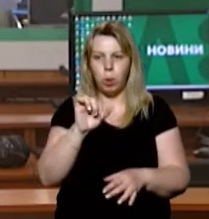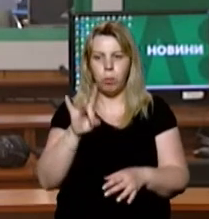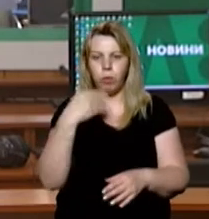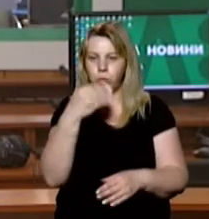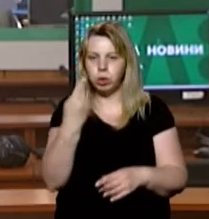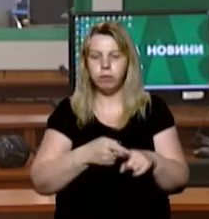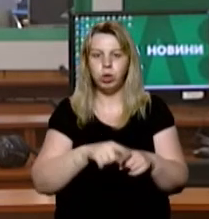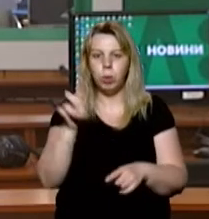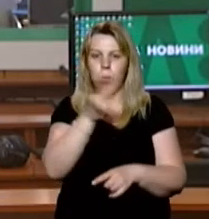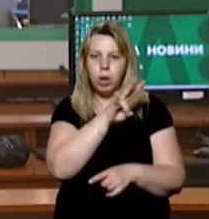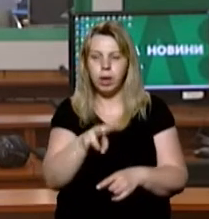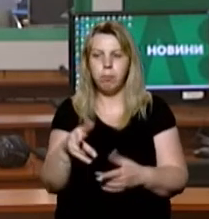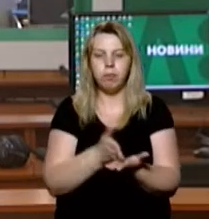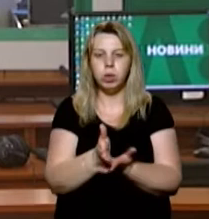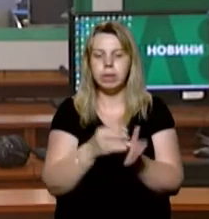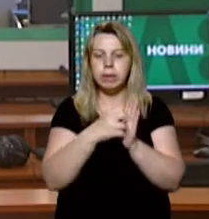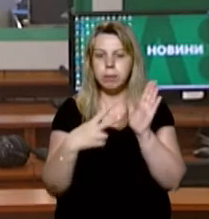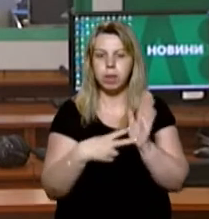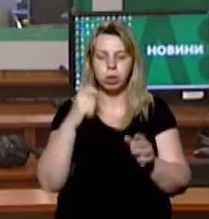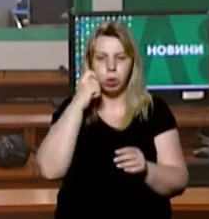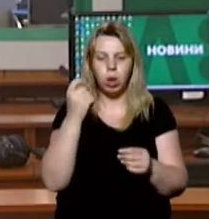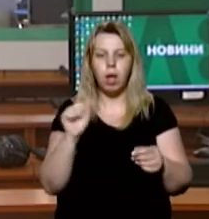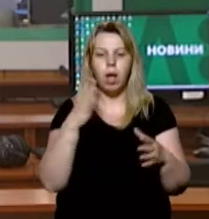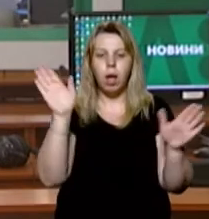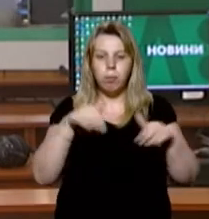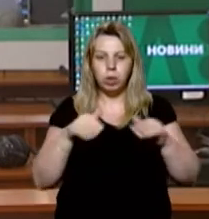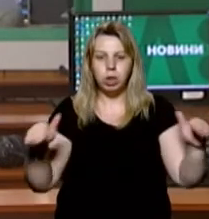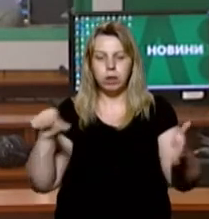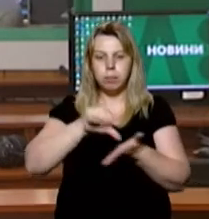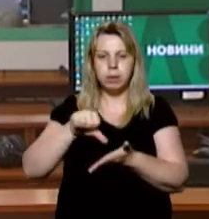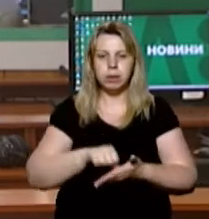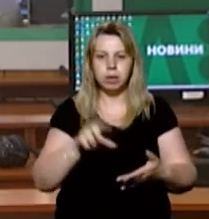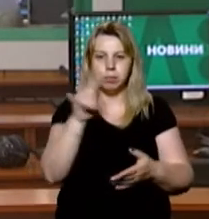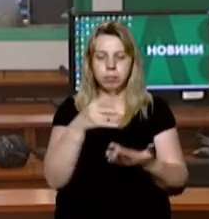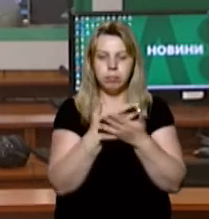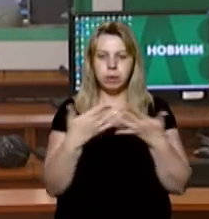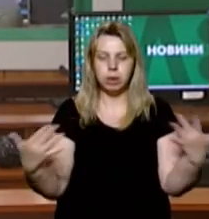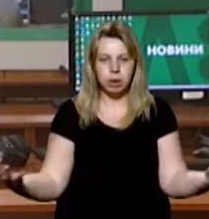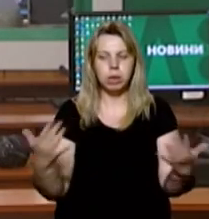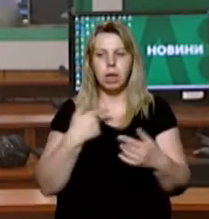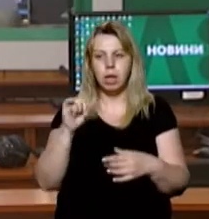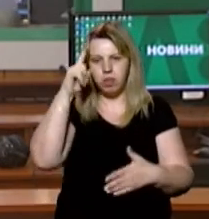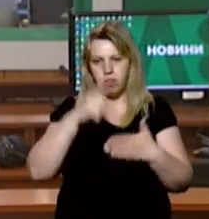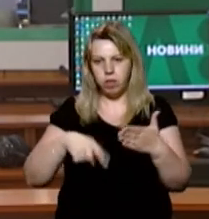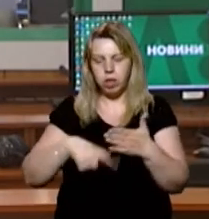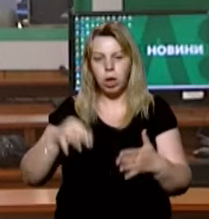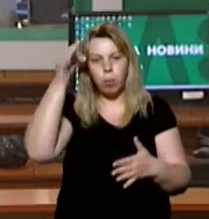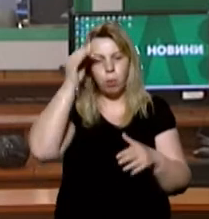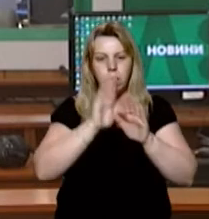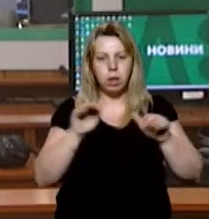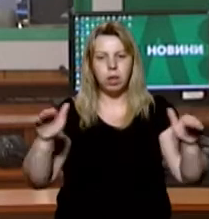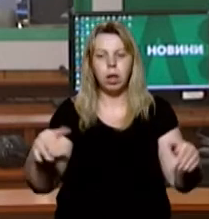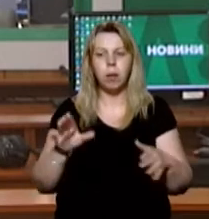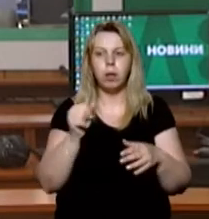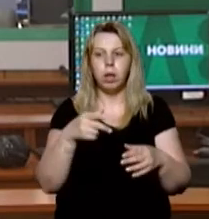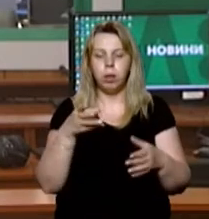Ужгороді. В цьому храмі він відслужив 17 років. Пом'янутий єпископа прийшли представники духовенства різних єпархій та віряни. Поминальну літургію за